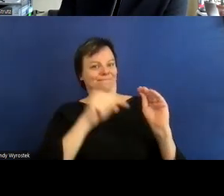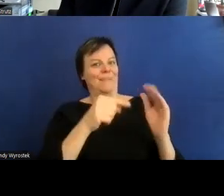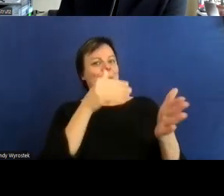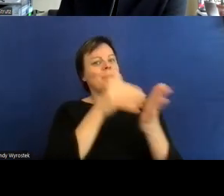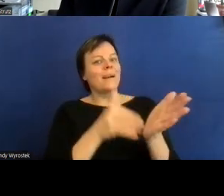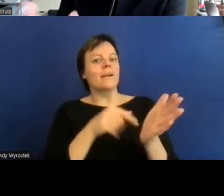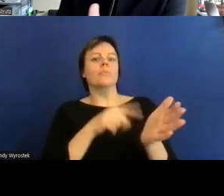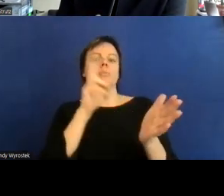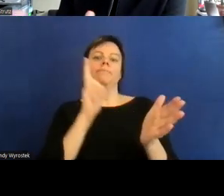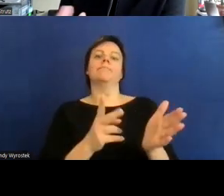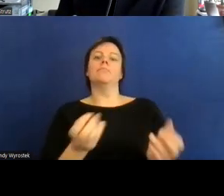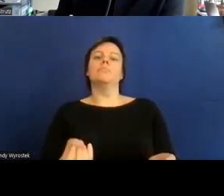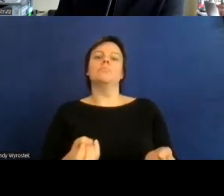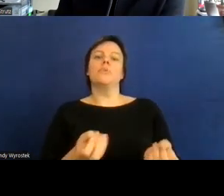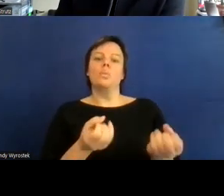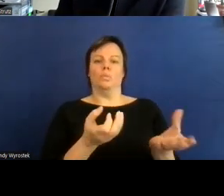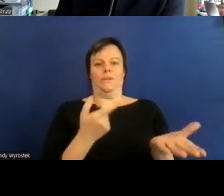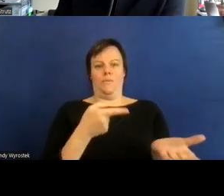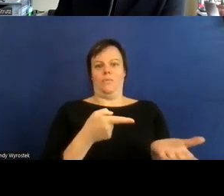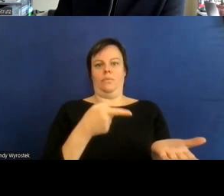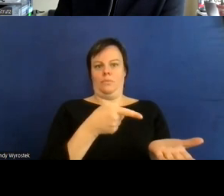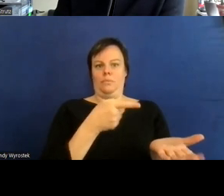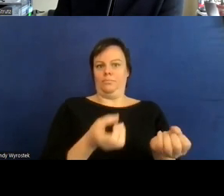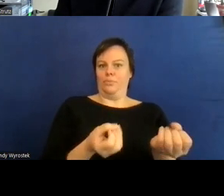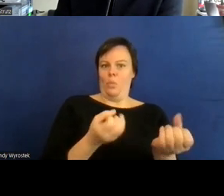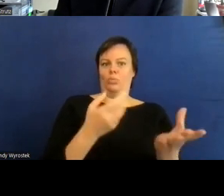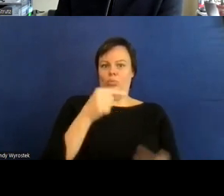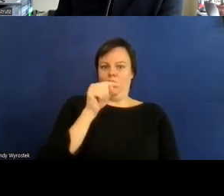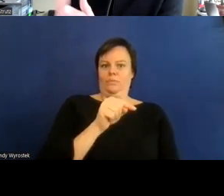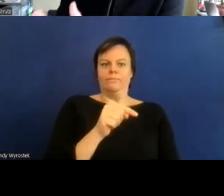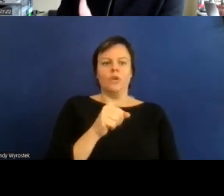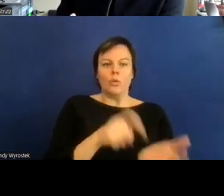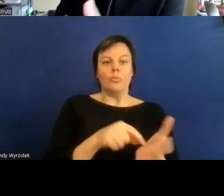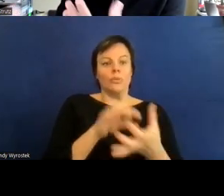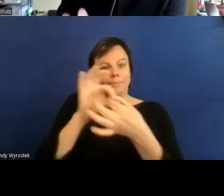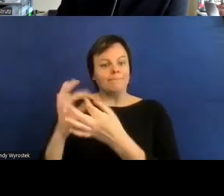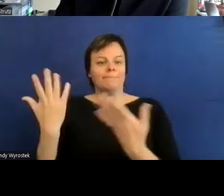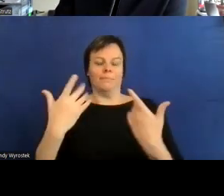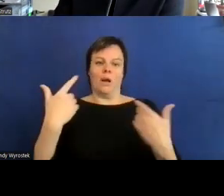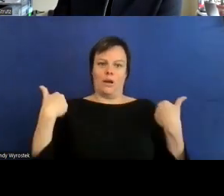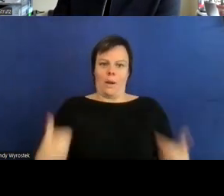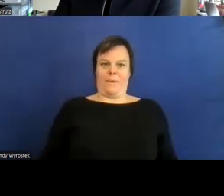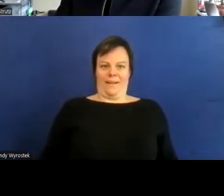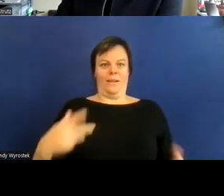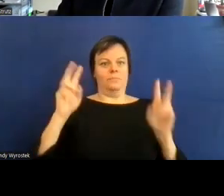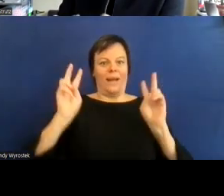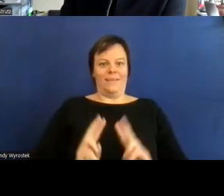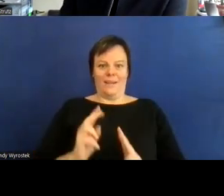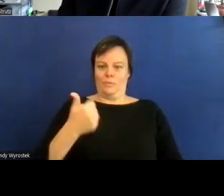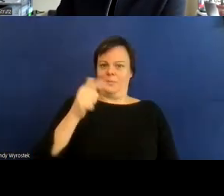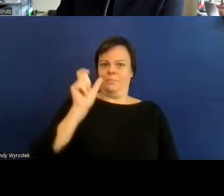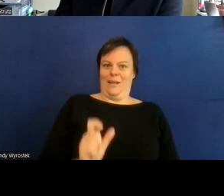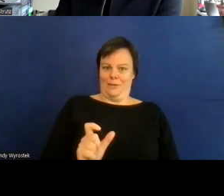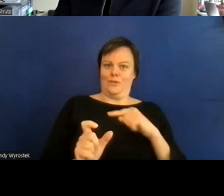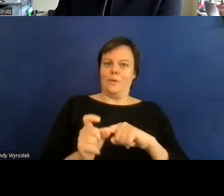war sie aufgrund der körperlichen beeinträchtigung eines menschen aber in kombination mit seiner tätigkeit mit seinem